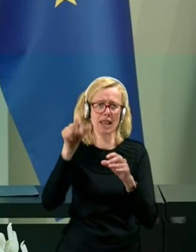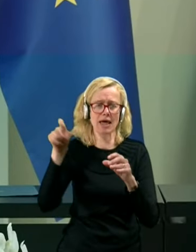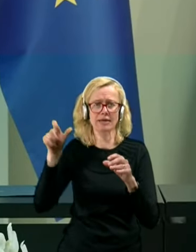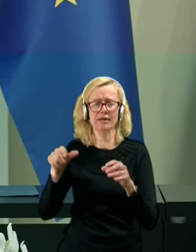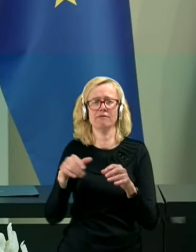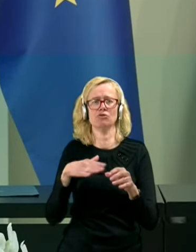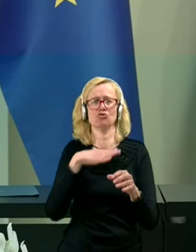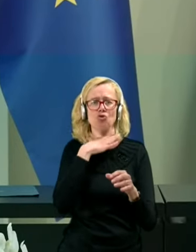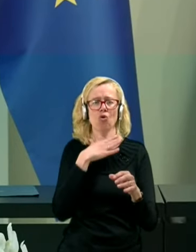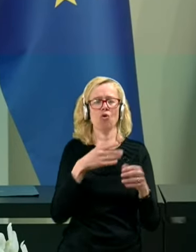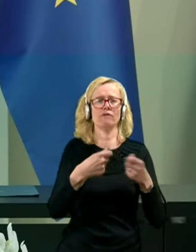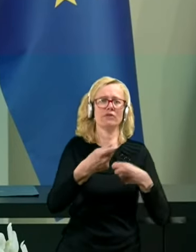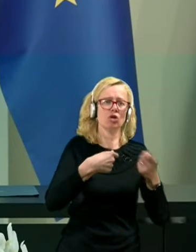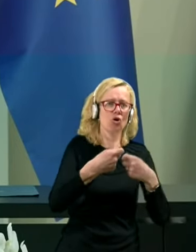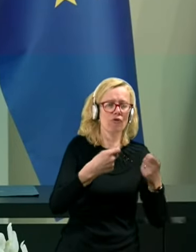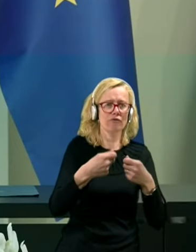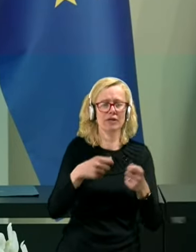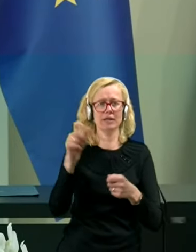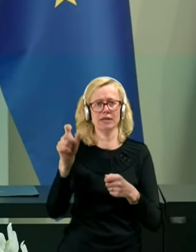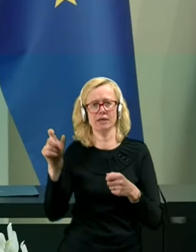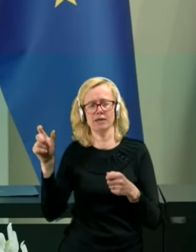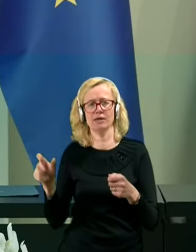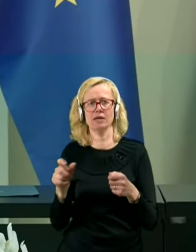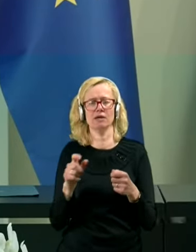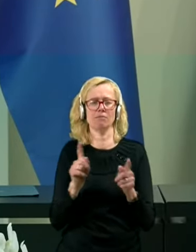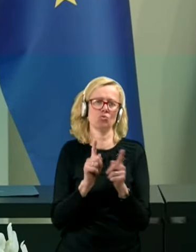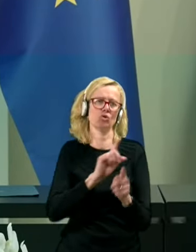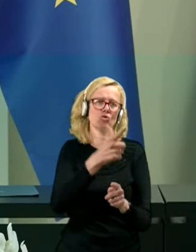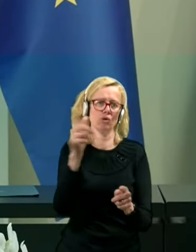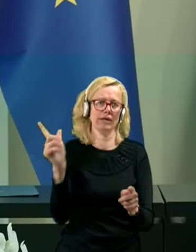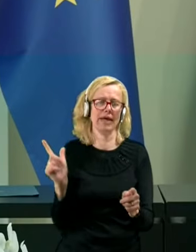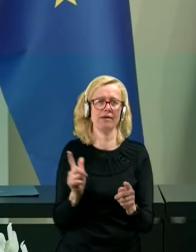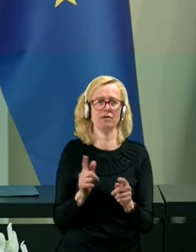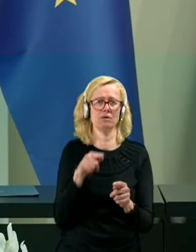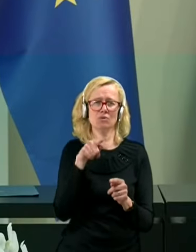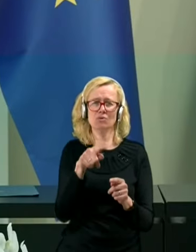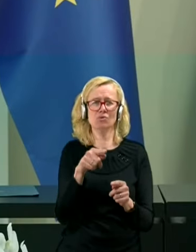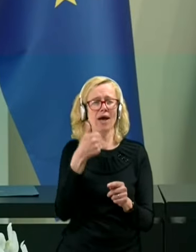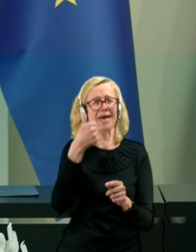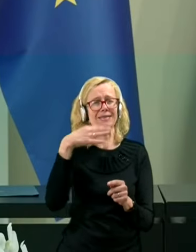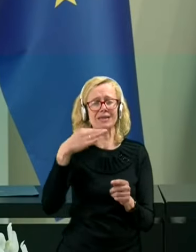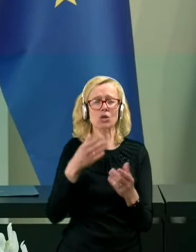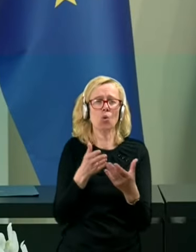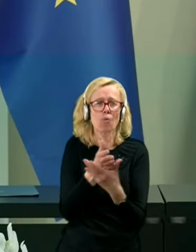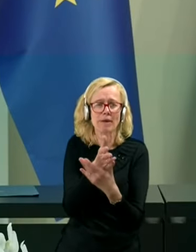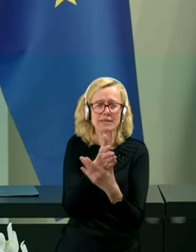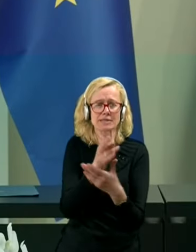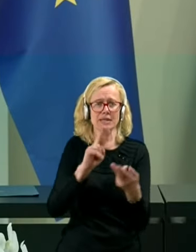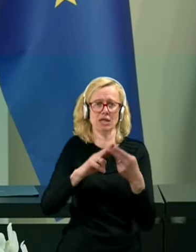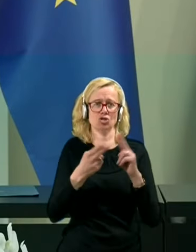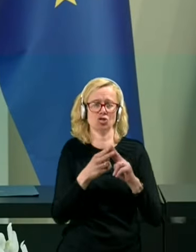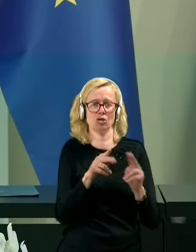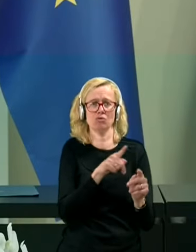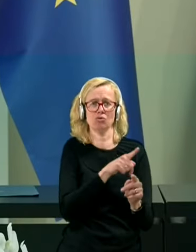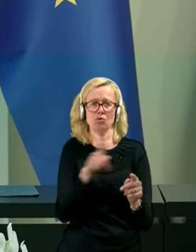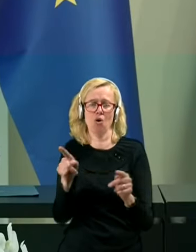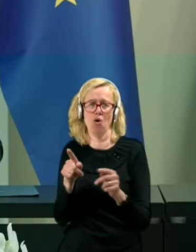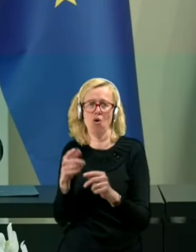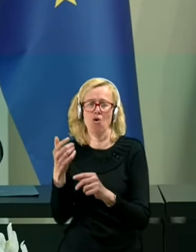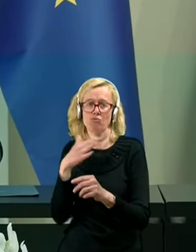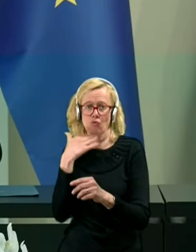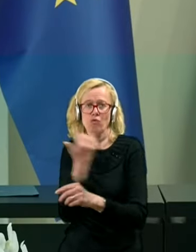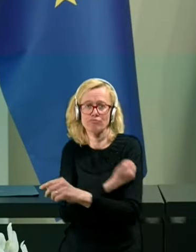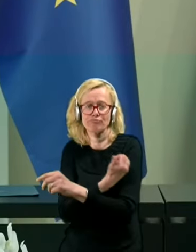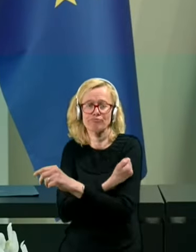trgovini in po nekod drugod. To je edini umestni način do predsepljenosti, s katerim